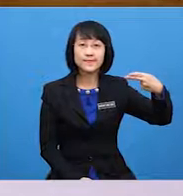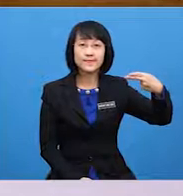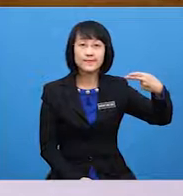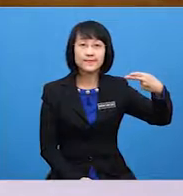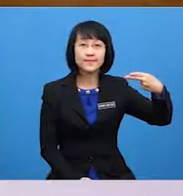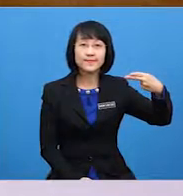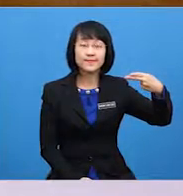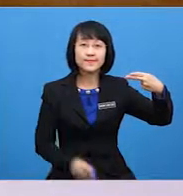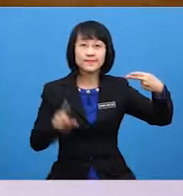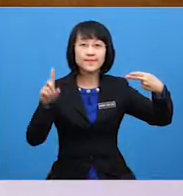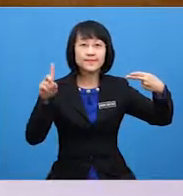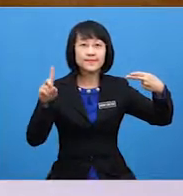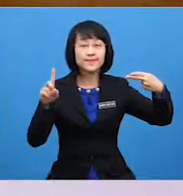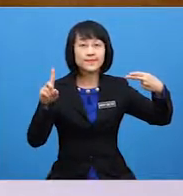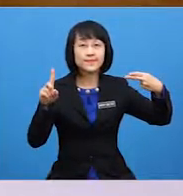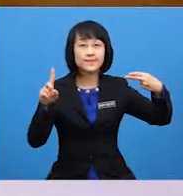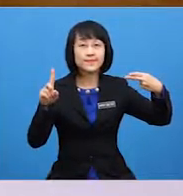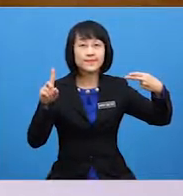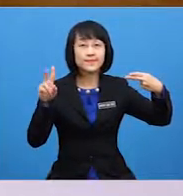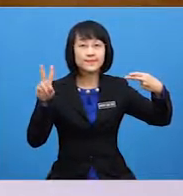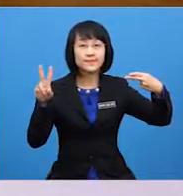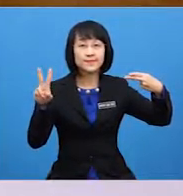One Two